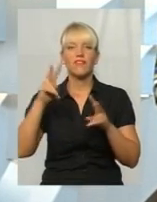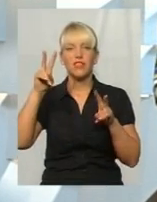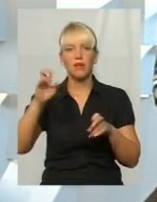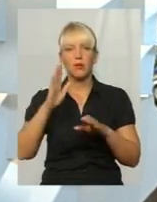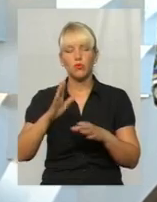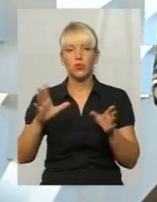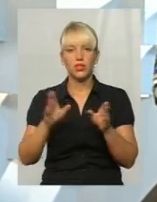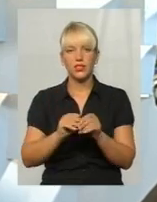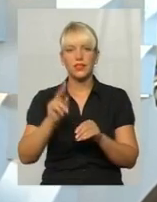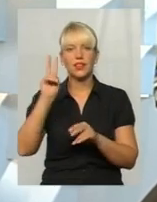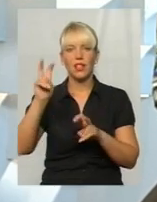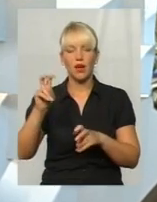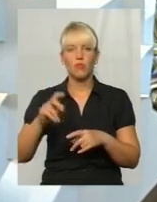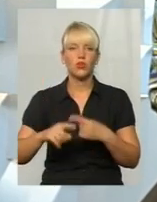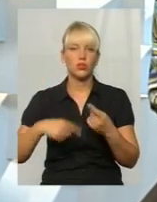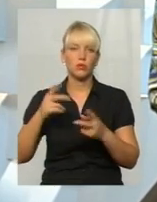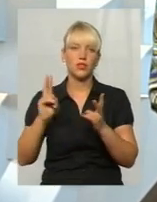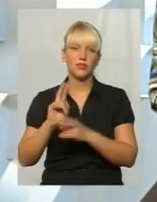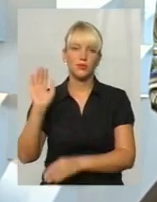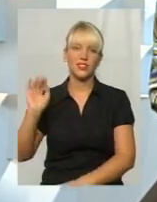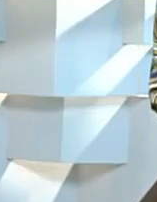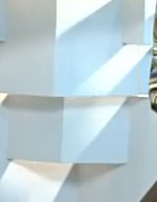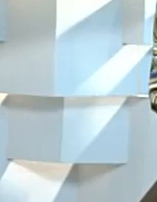будьте з темою. Побачимось уже завтра.